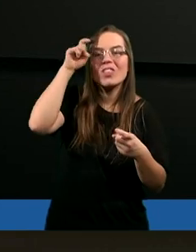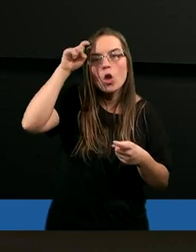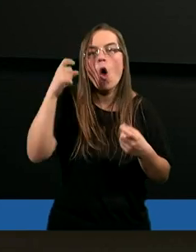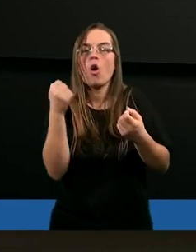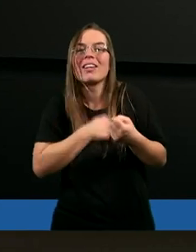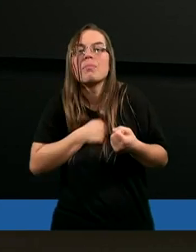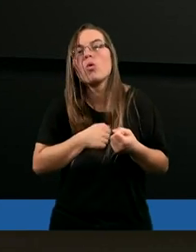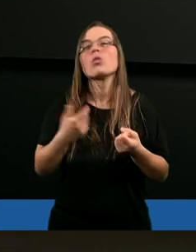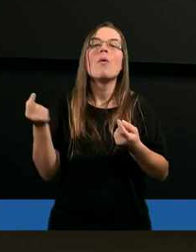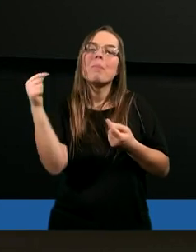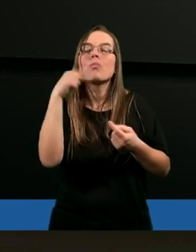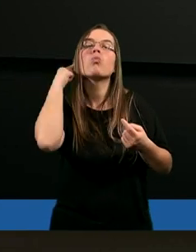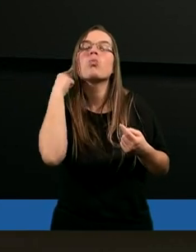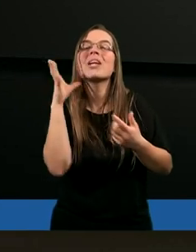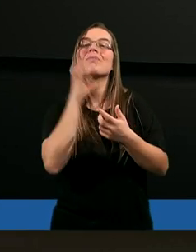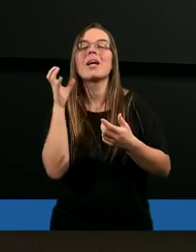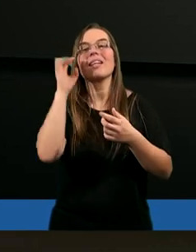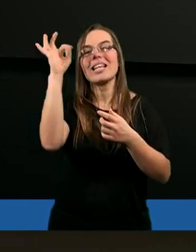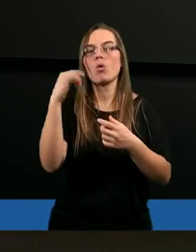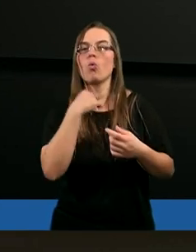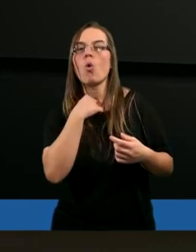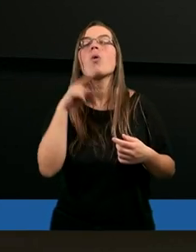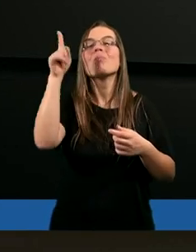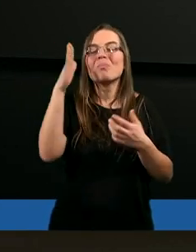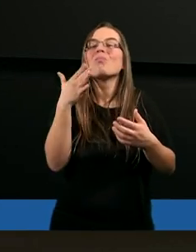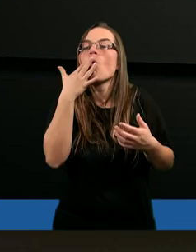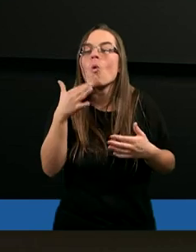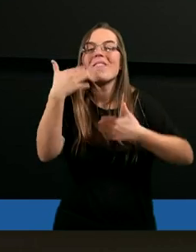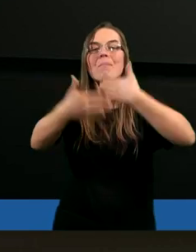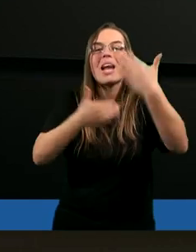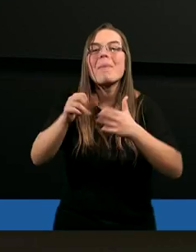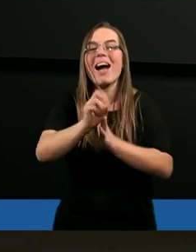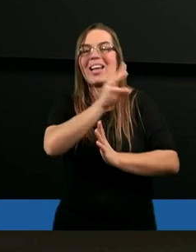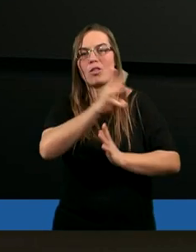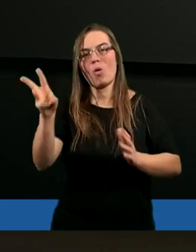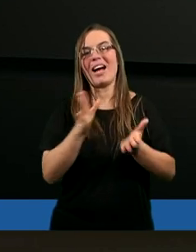trosk słyszeć Jego głos. On mówi, On przemawia.